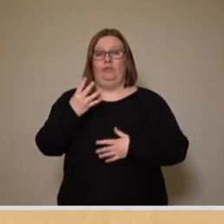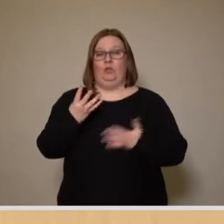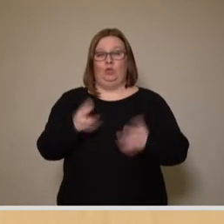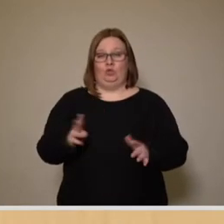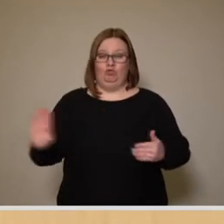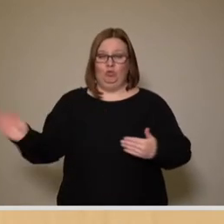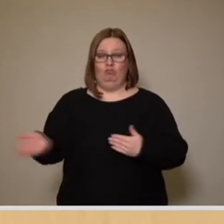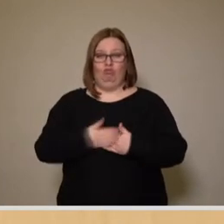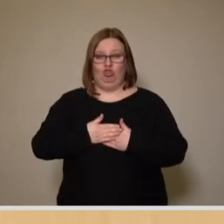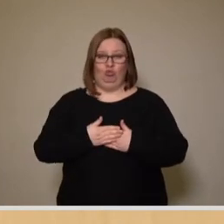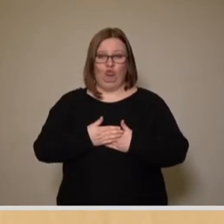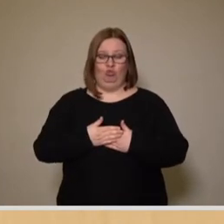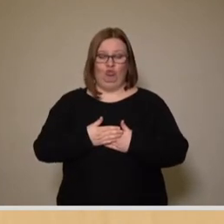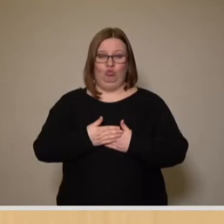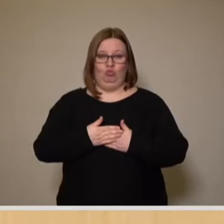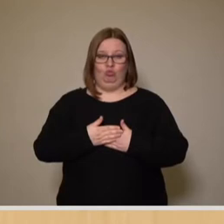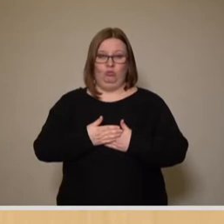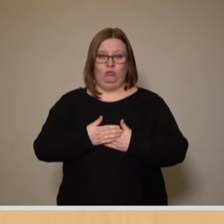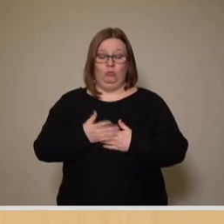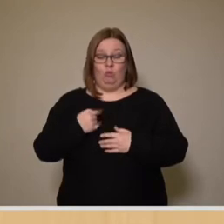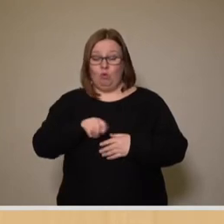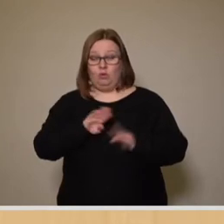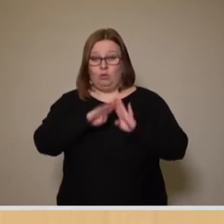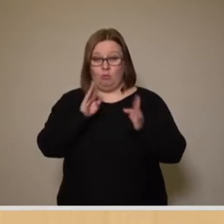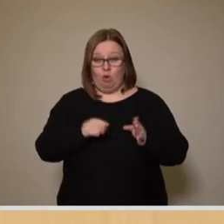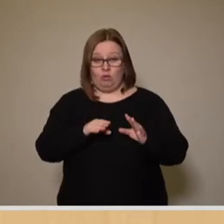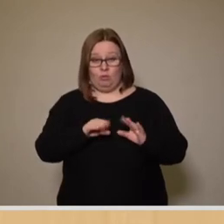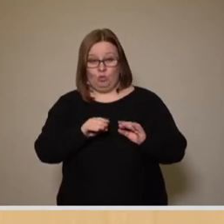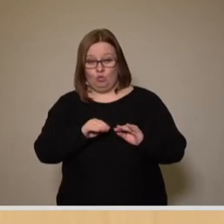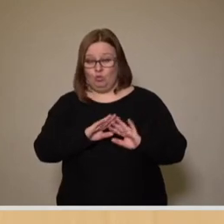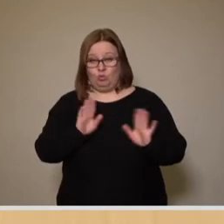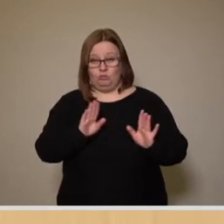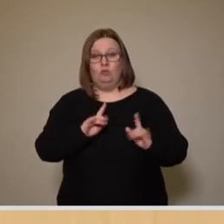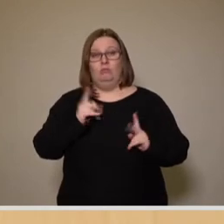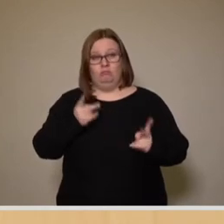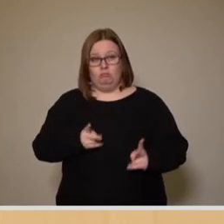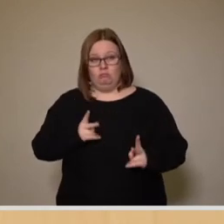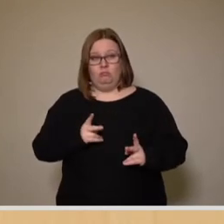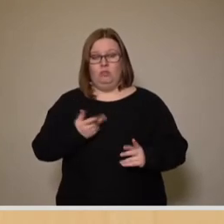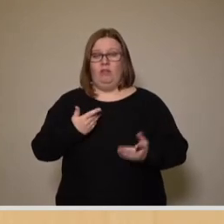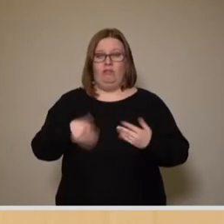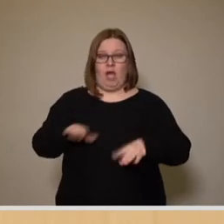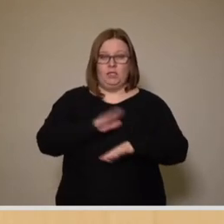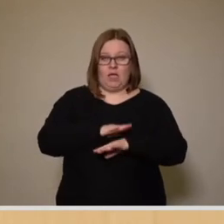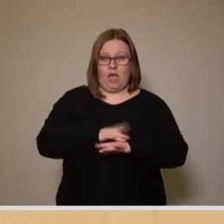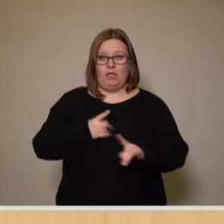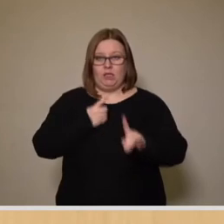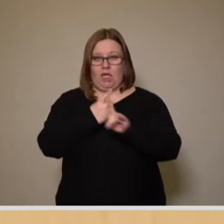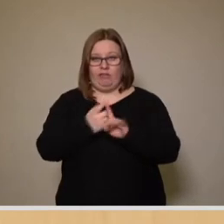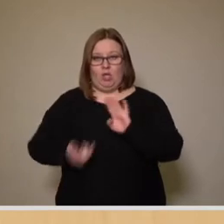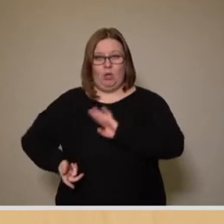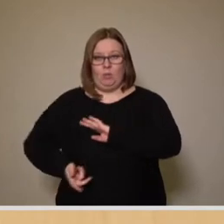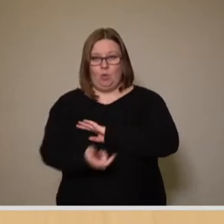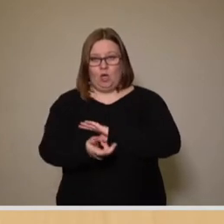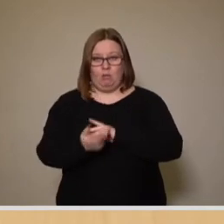war nicht das Ende der Nutzung des Gebäudes als Schwimmbad, Sauna, Freizeittreff mit Bowlingbahn